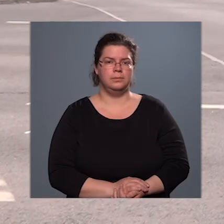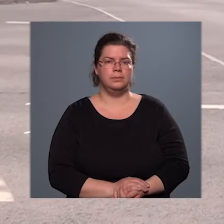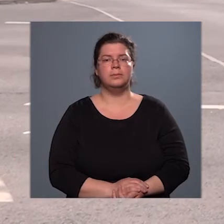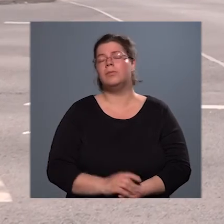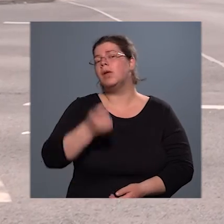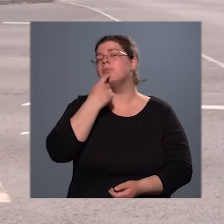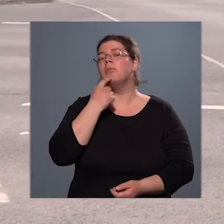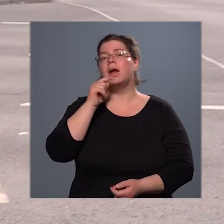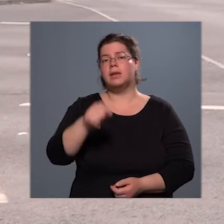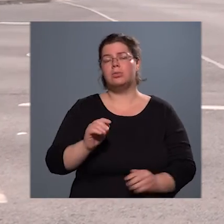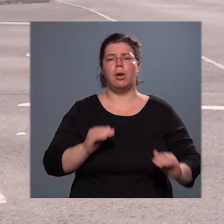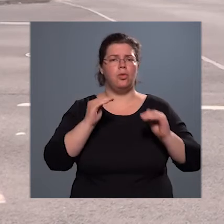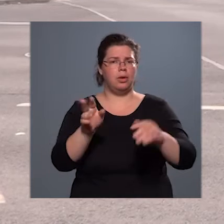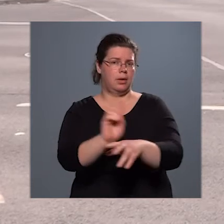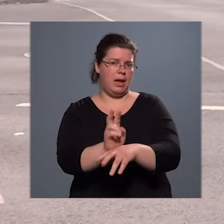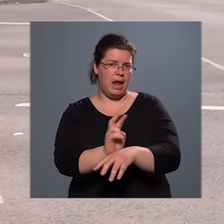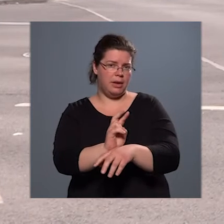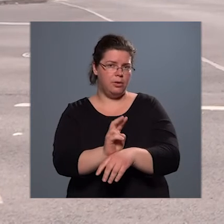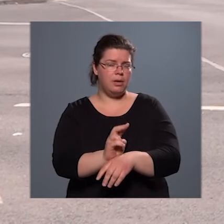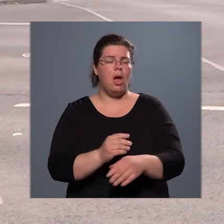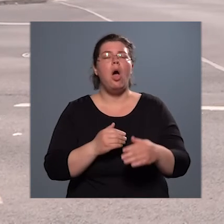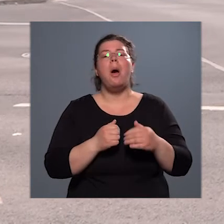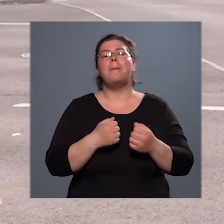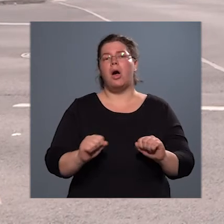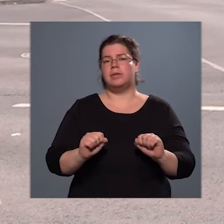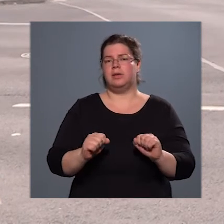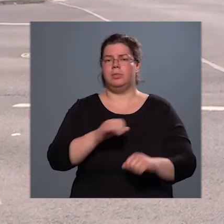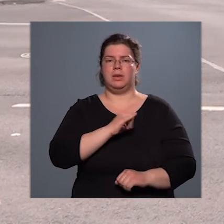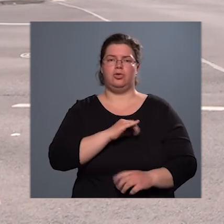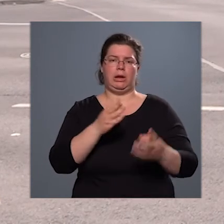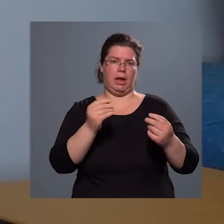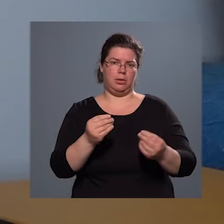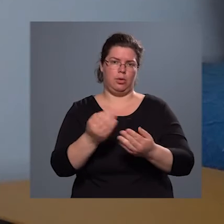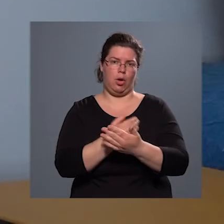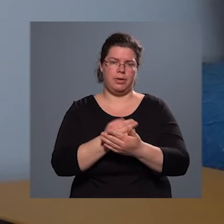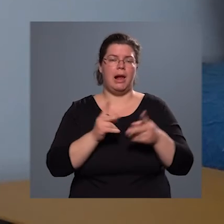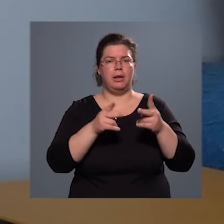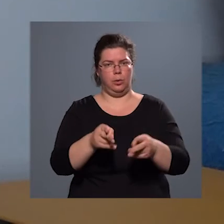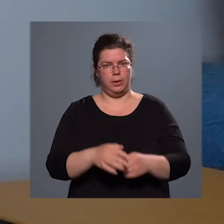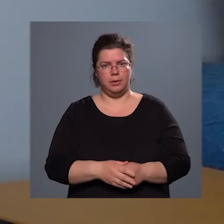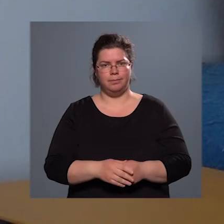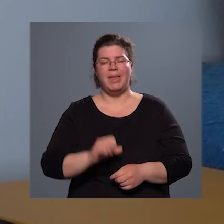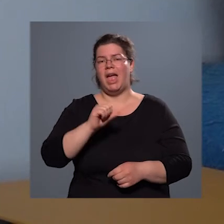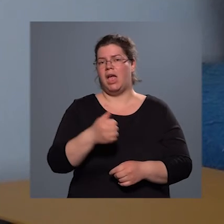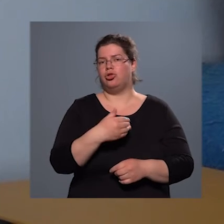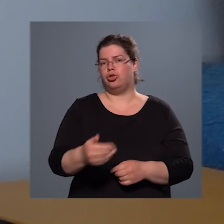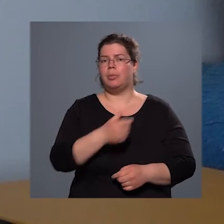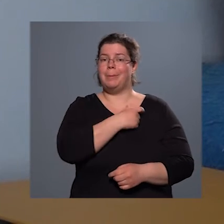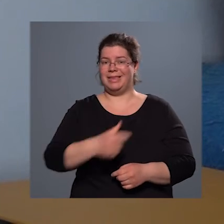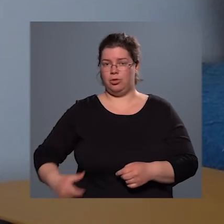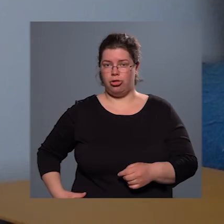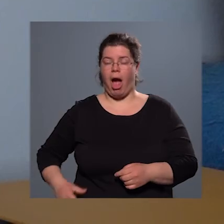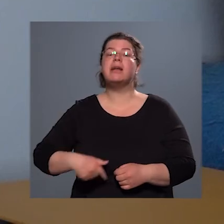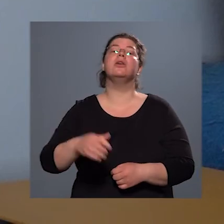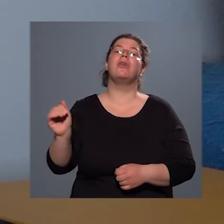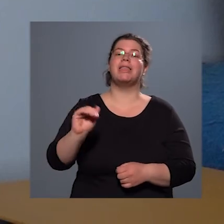Márciusban fokozottan ellenőrizték a passzív biztonsági eszközök használatát az utakon. Elsősorban a biztonsági öv, a gyerekülés